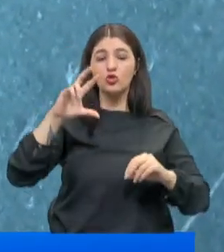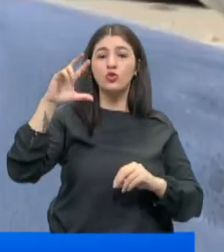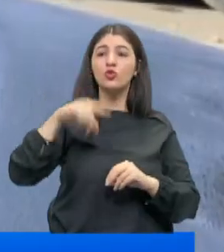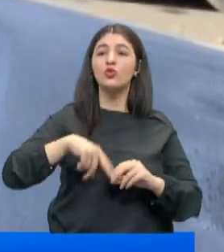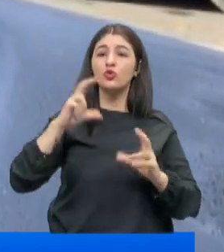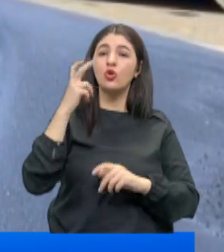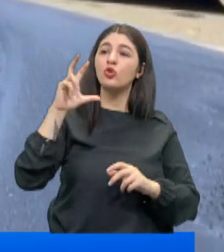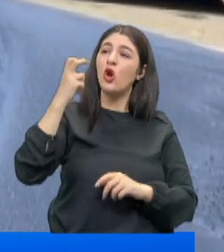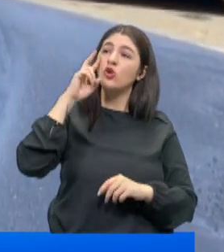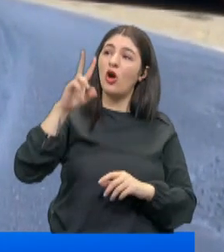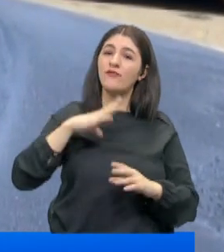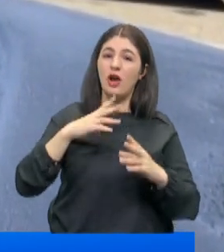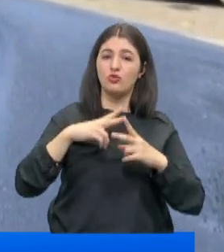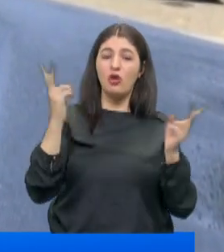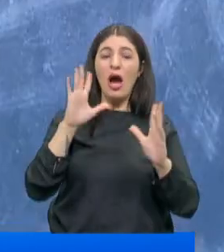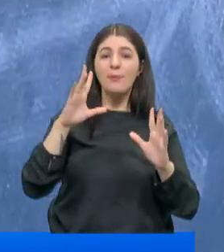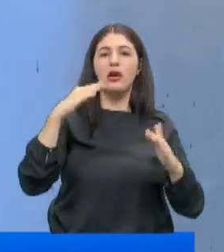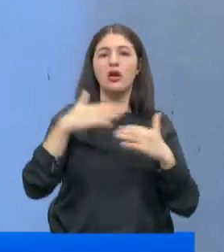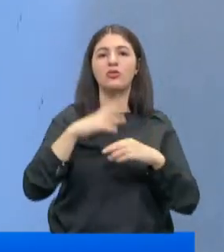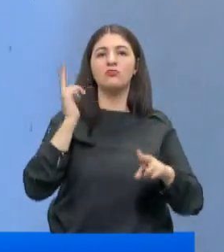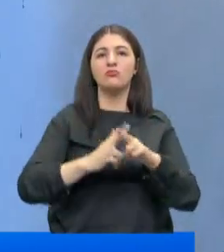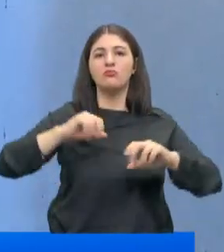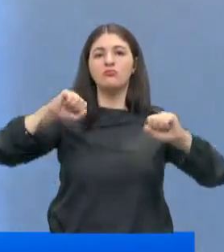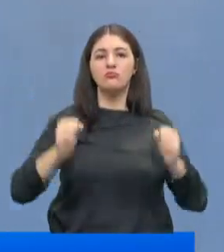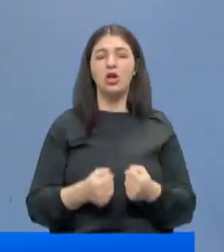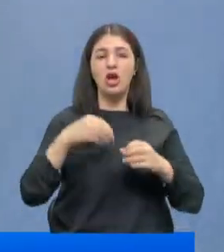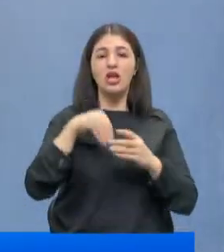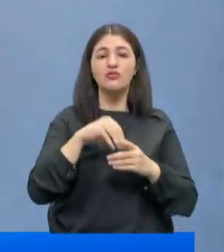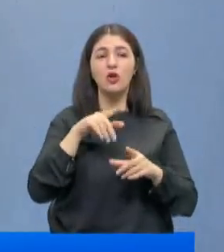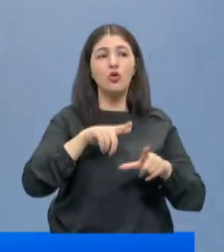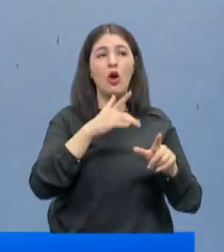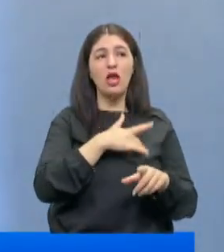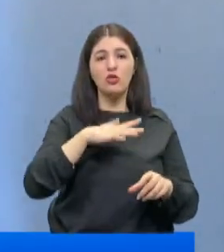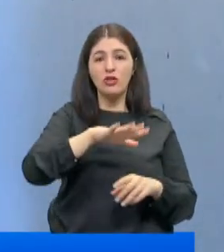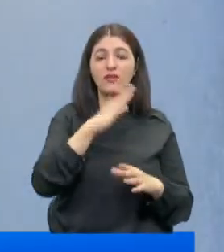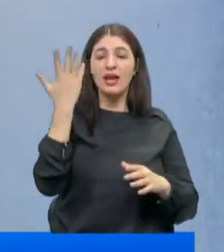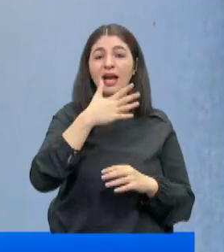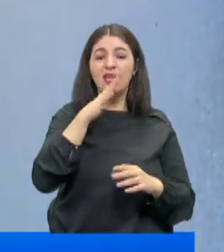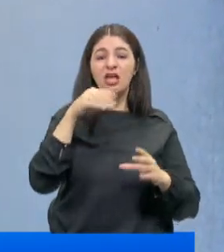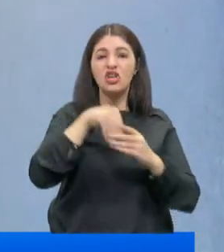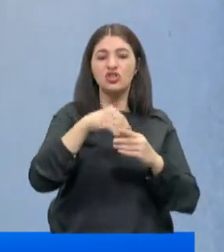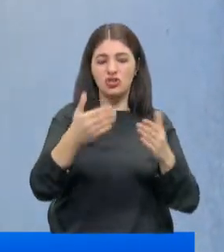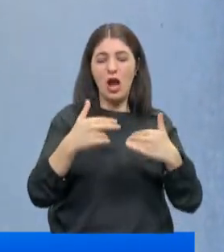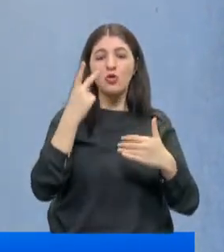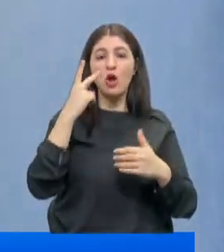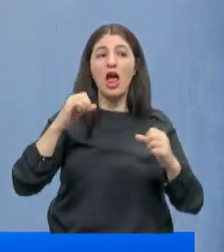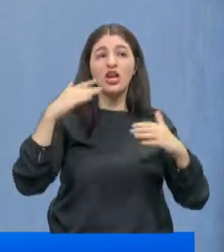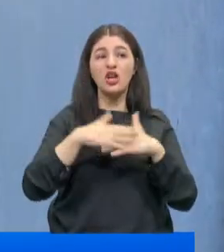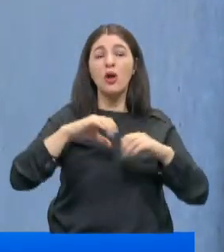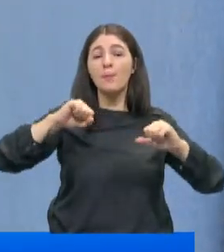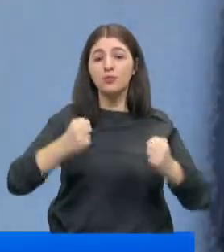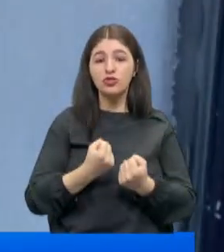güneş görülüyor ancak gece soğuma hızlı ve keskin oluyor. İç ve Doğu Anadolu bölgelerinde ve Karadeniz'in iç kesimlerinde gece